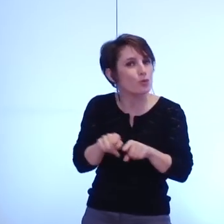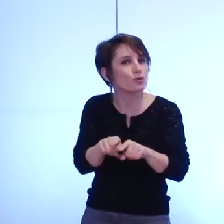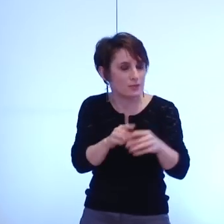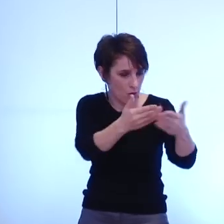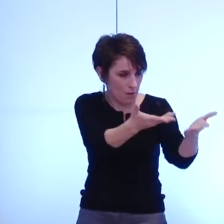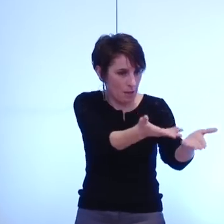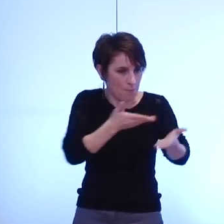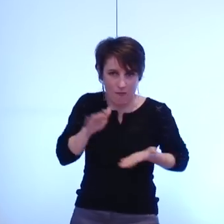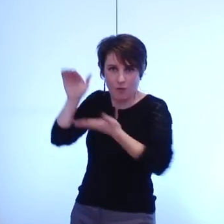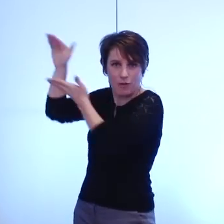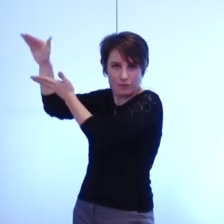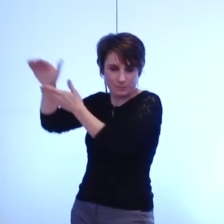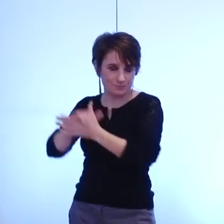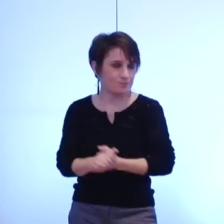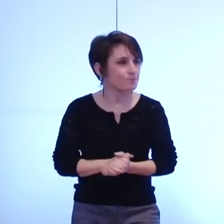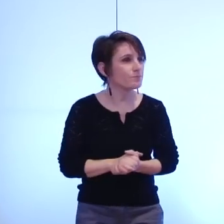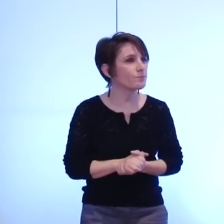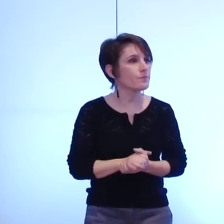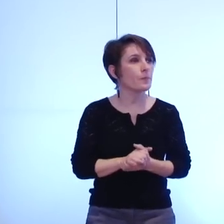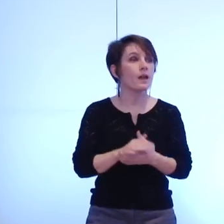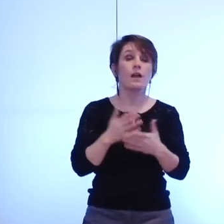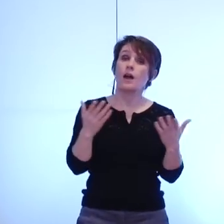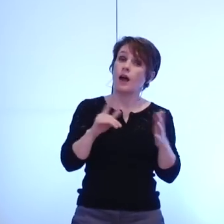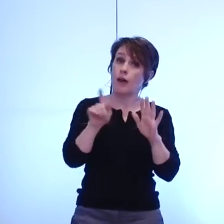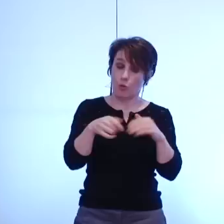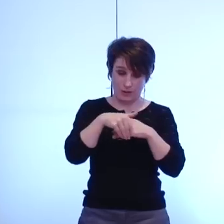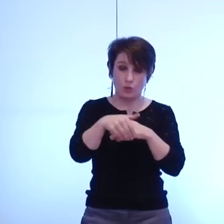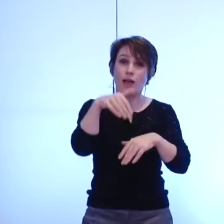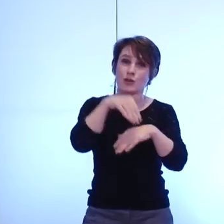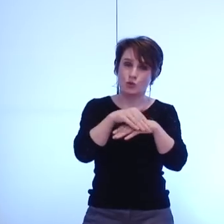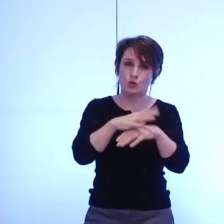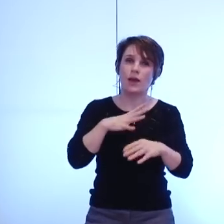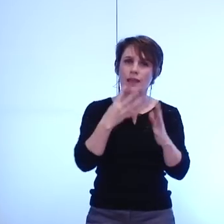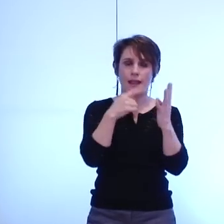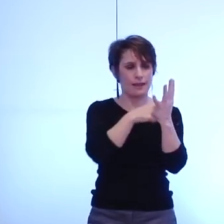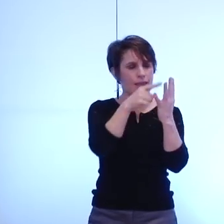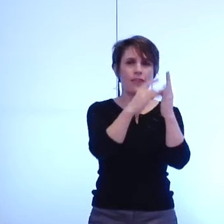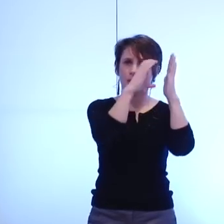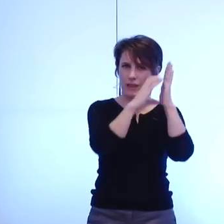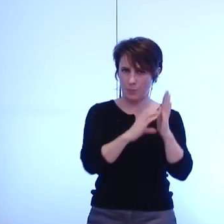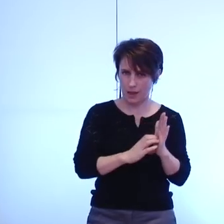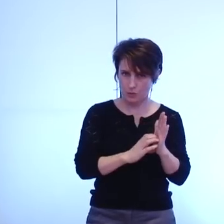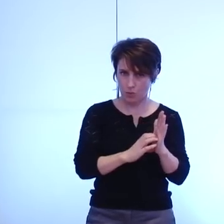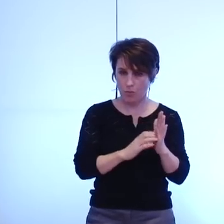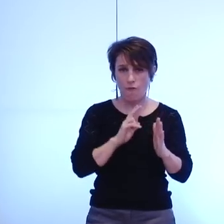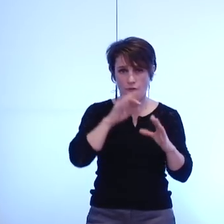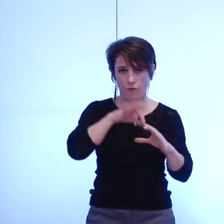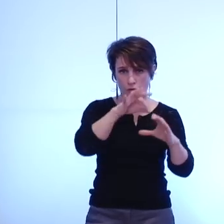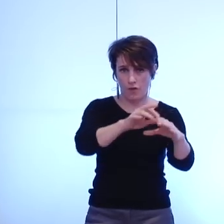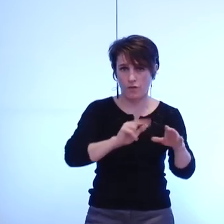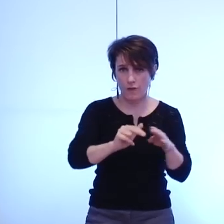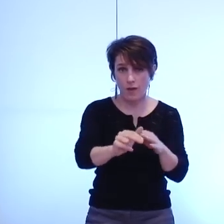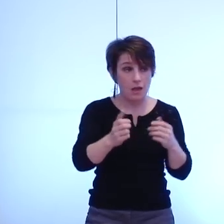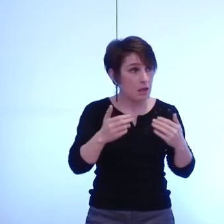que nous aurons à étudier ce soir aucun texte aucun support ne vient exposer